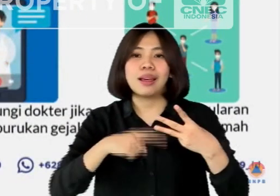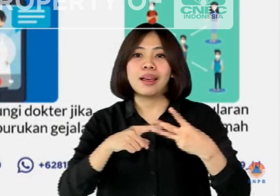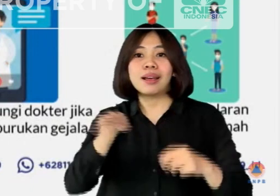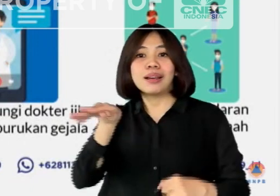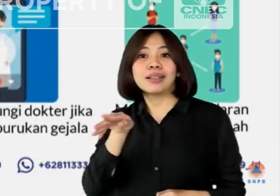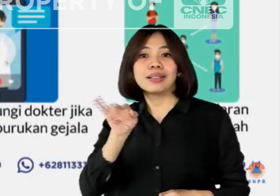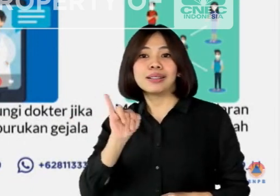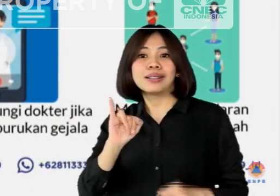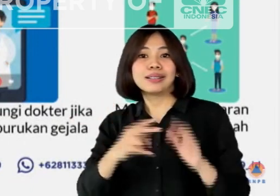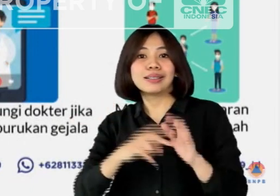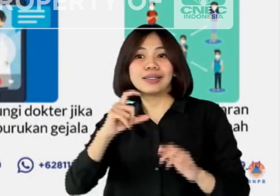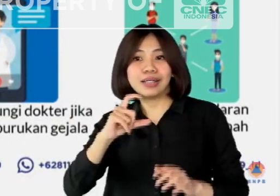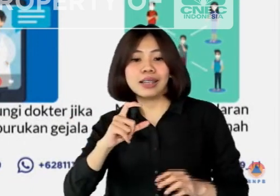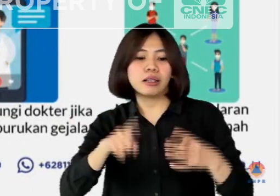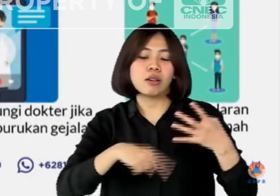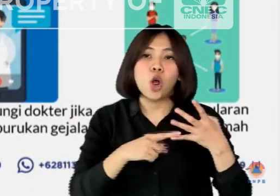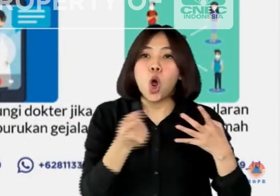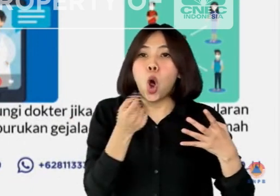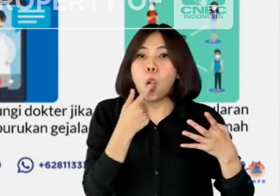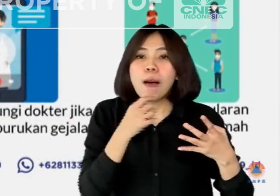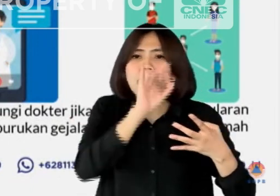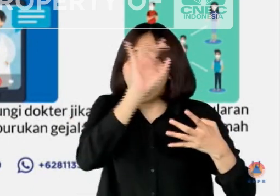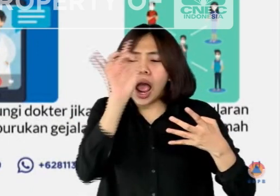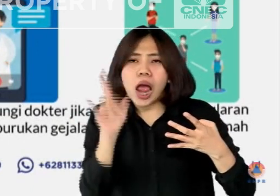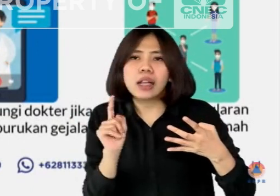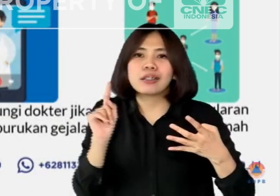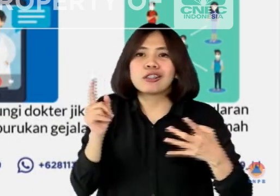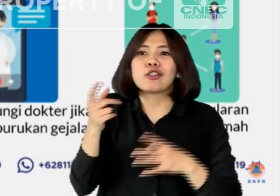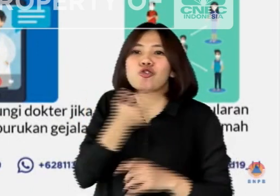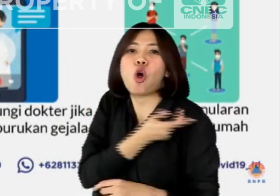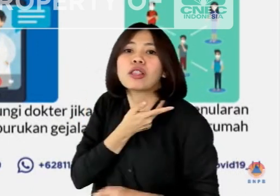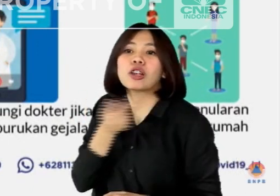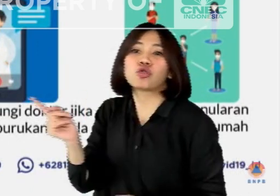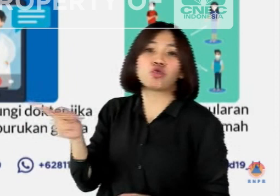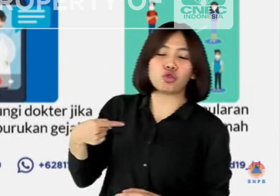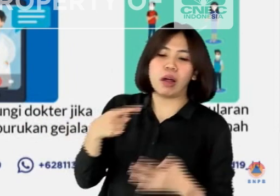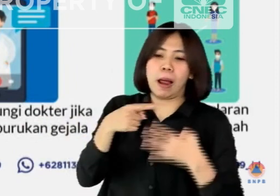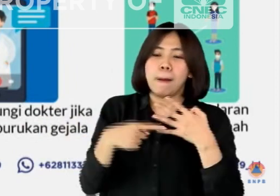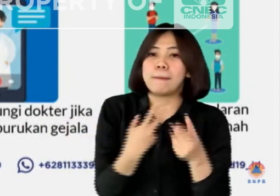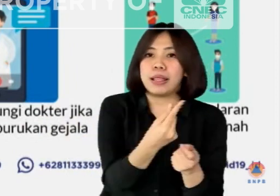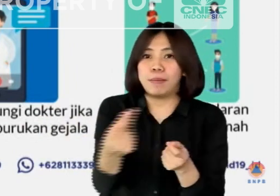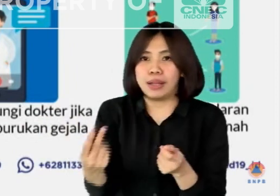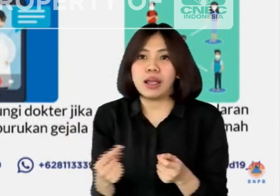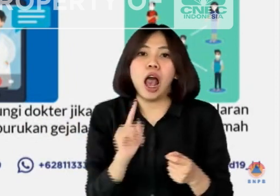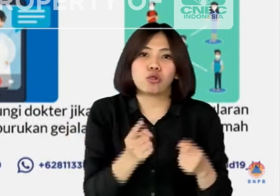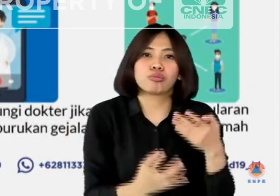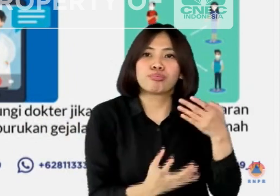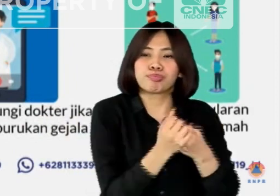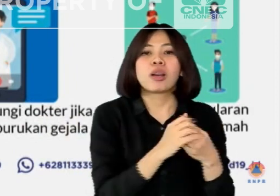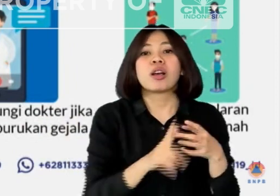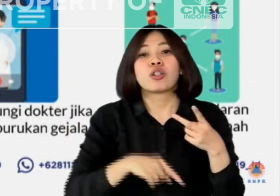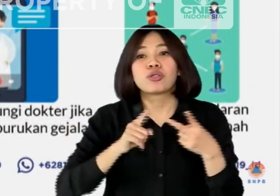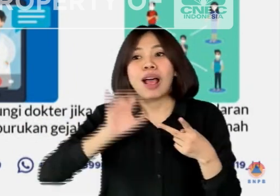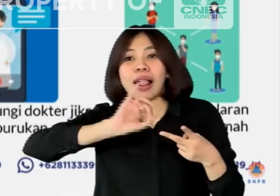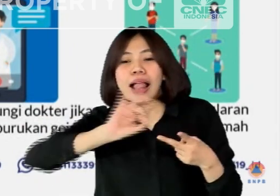atau jenis obat-obatan lain sesuai dengan anjuran dokter. Kemudian yang kedua, mempersiapkan alat-alat kesehatan